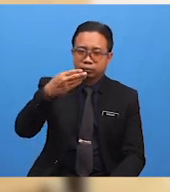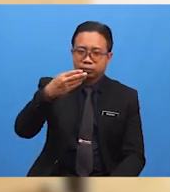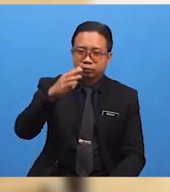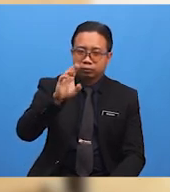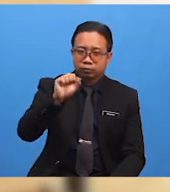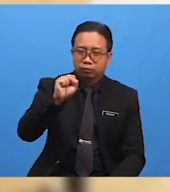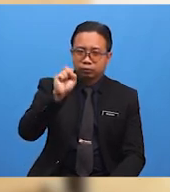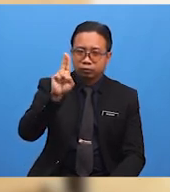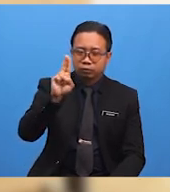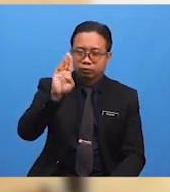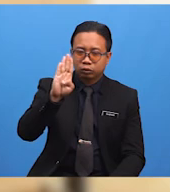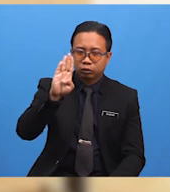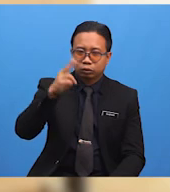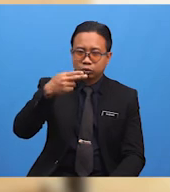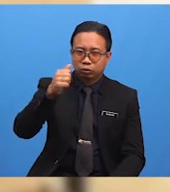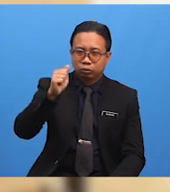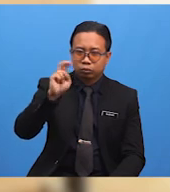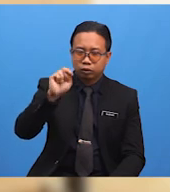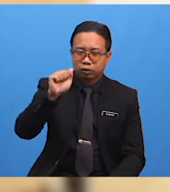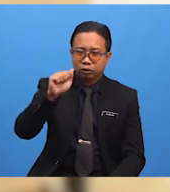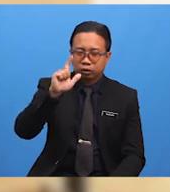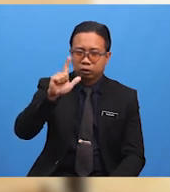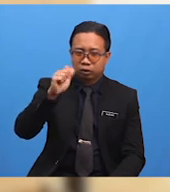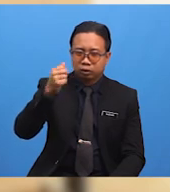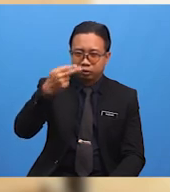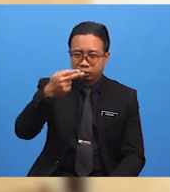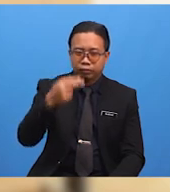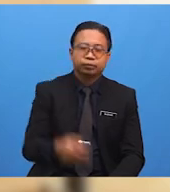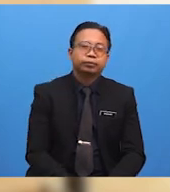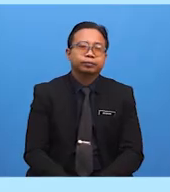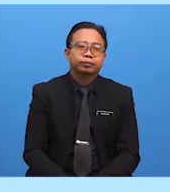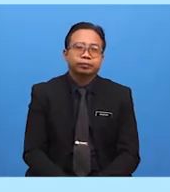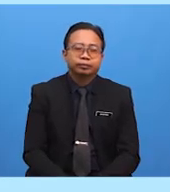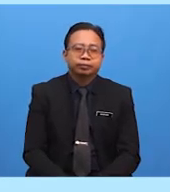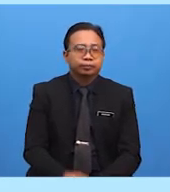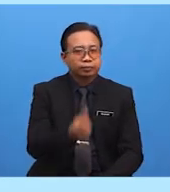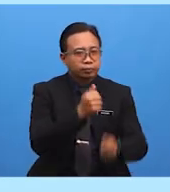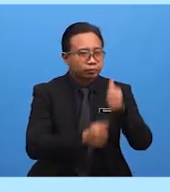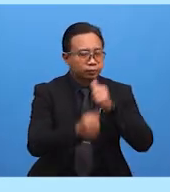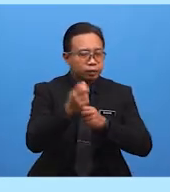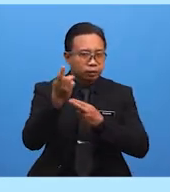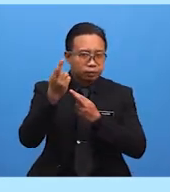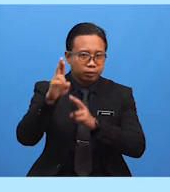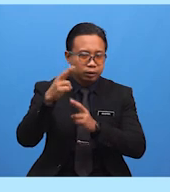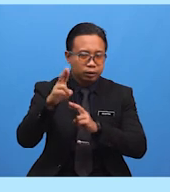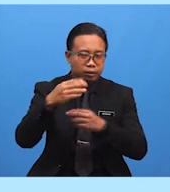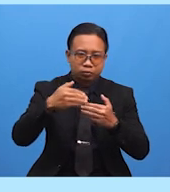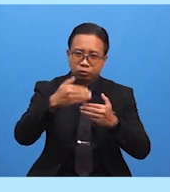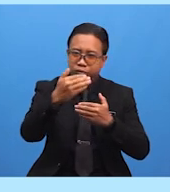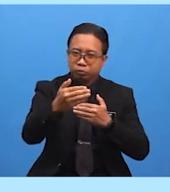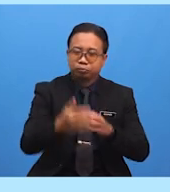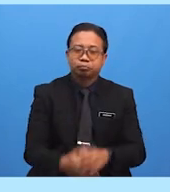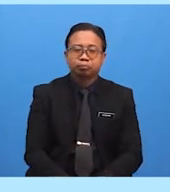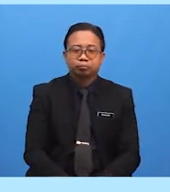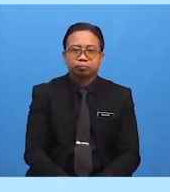Wabihamdih Subhanallah Al-Azim Adab Rehlah Seterusnya